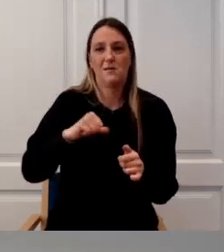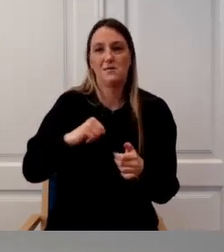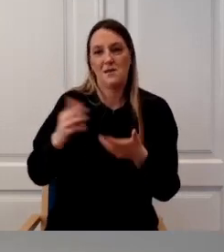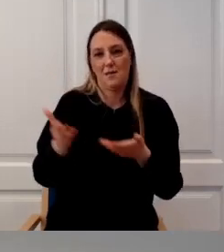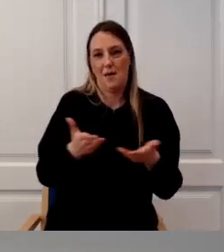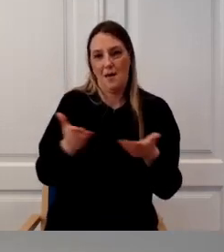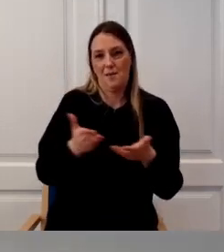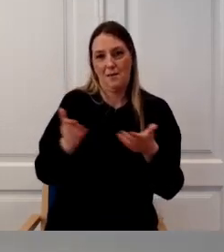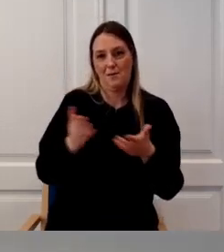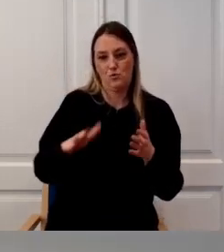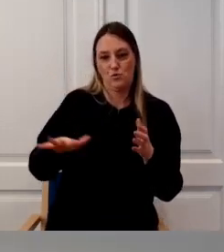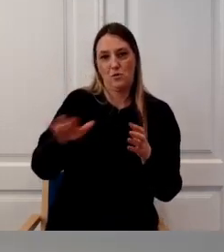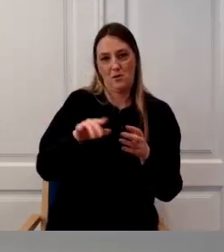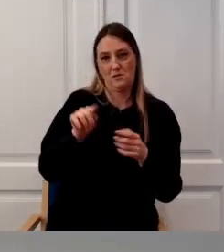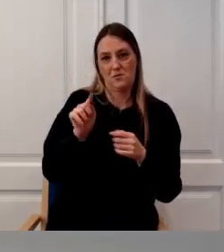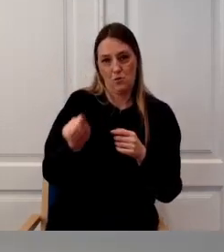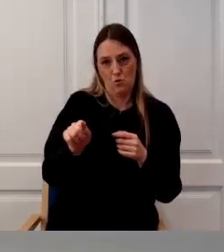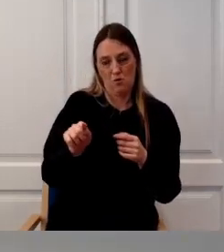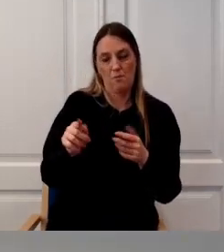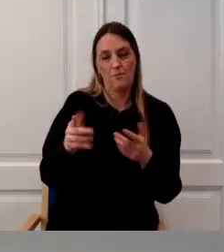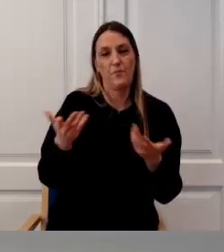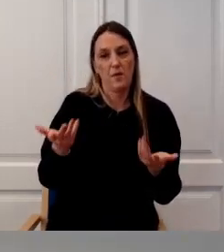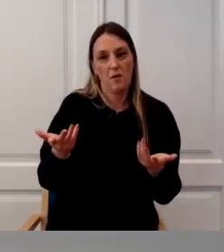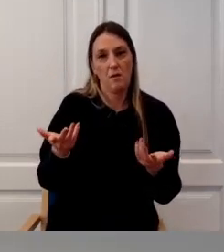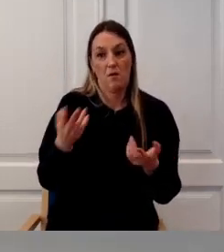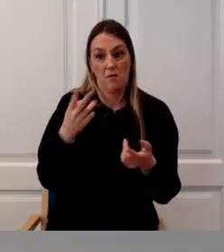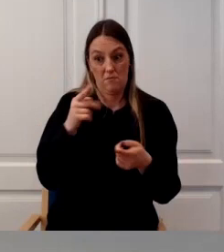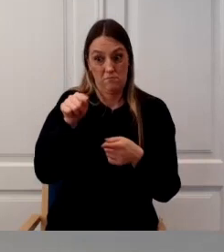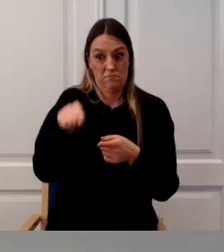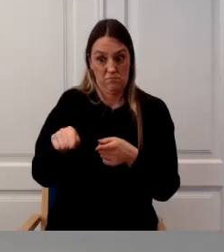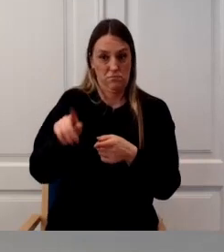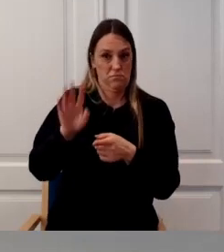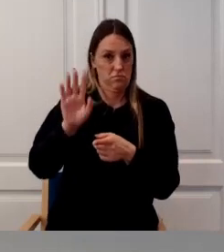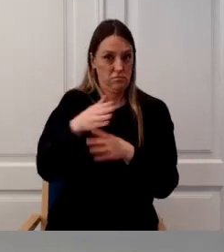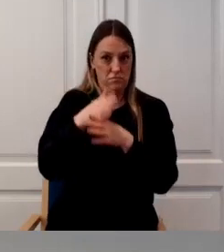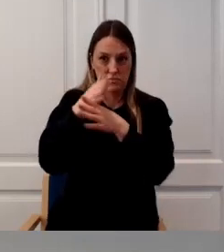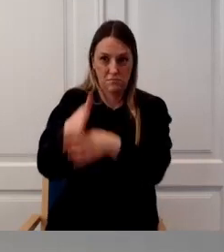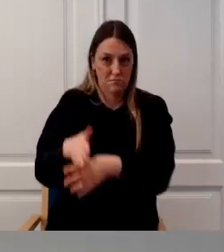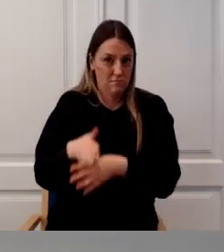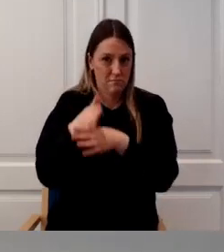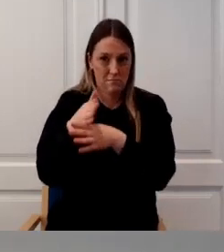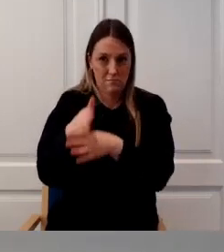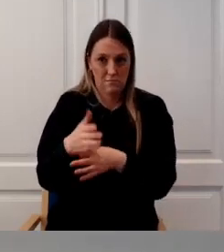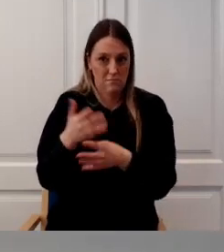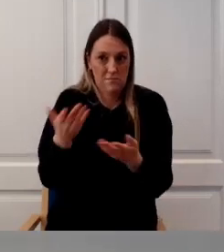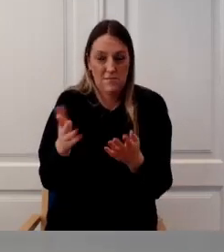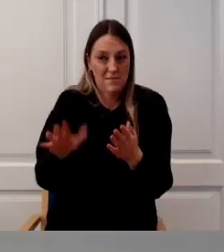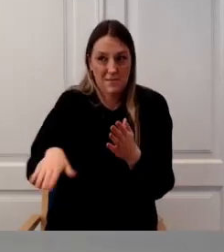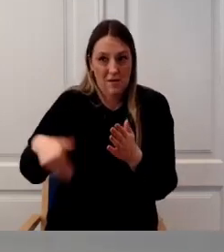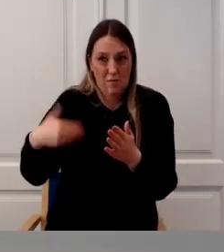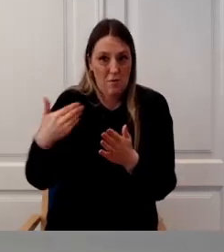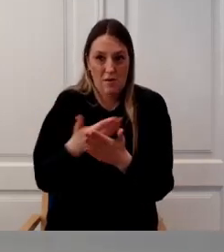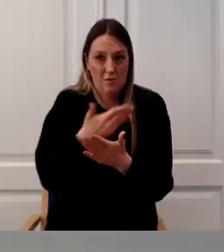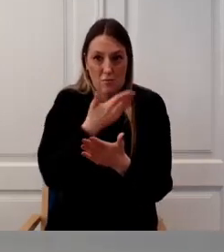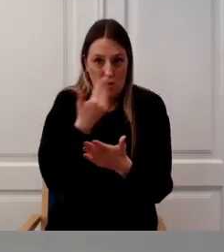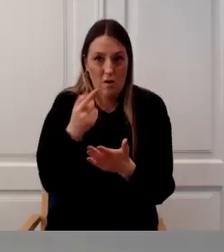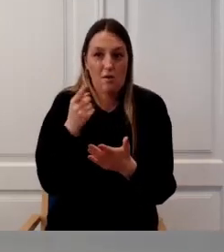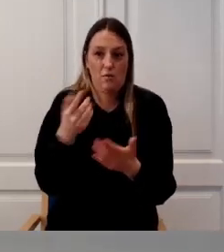aga ilmselt on see teenus üks viimased, vaatajad, Eesti riigis, mis jõuab lõpuks ka tänapäeva selle platformi.